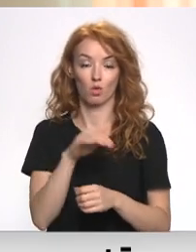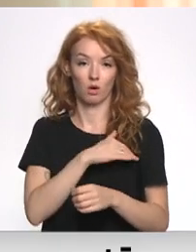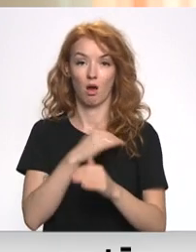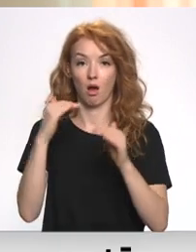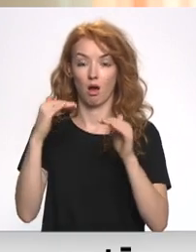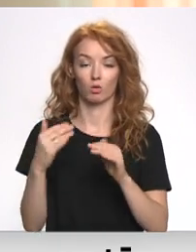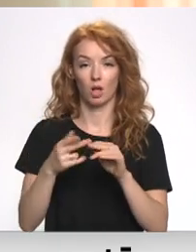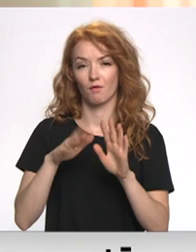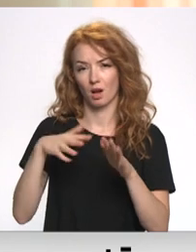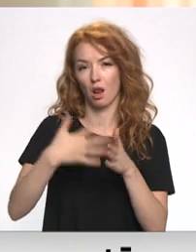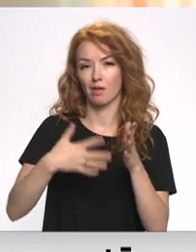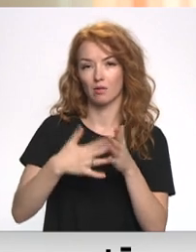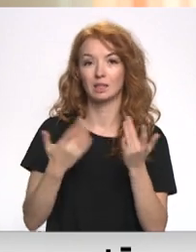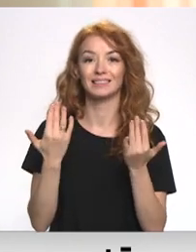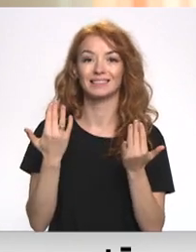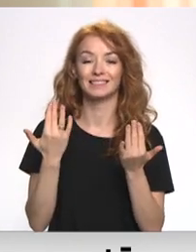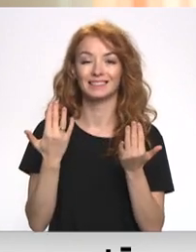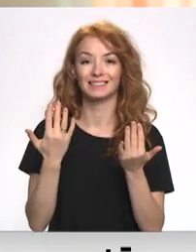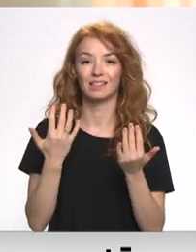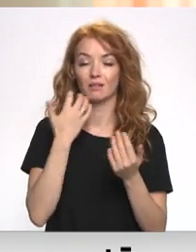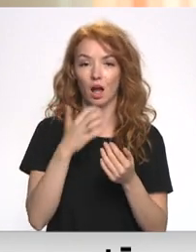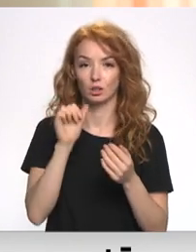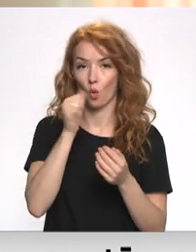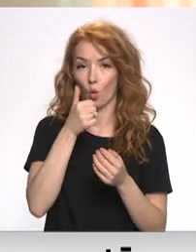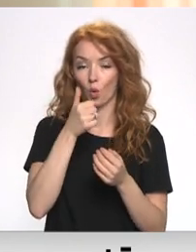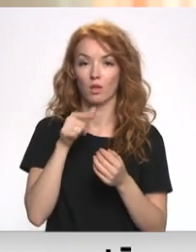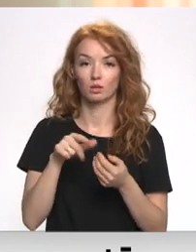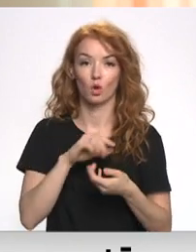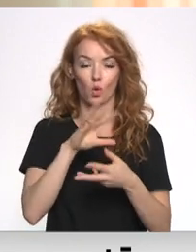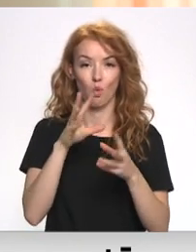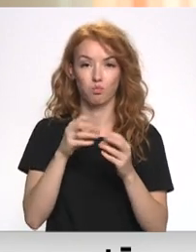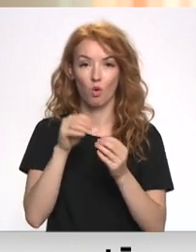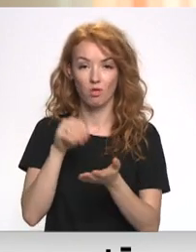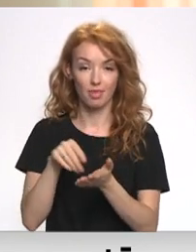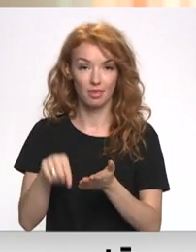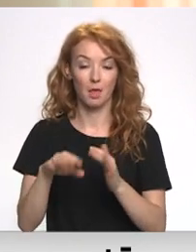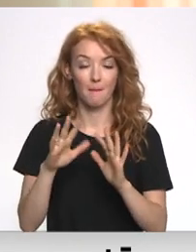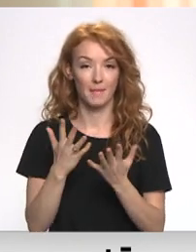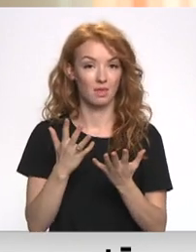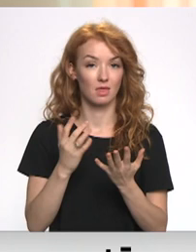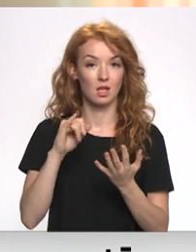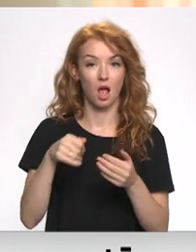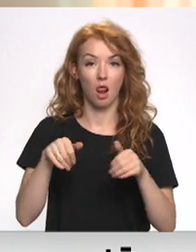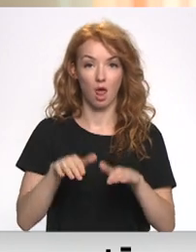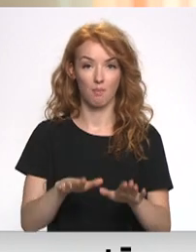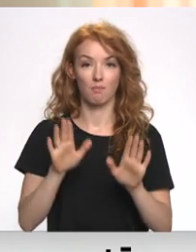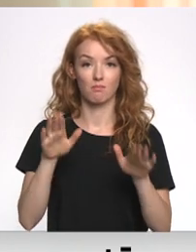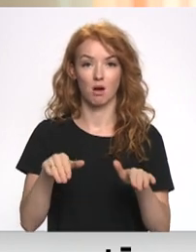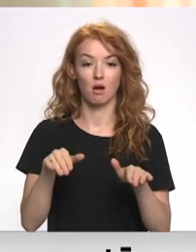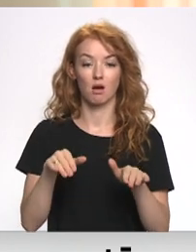var proporcionāli reiķināt, cik tā ir karstā ūdens komponente. Savukārt, ja tiek lemts par